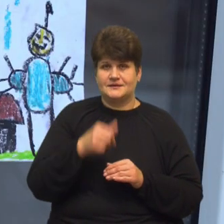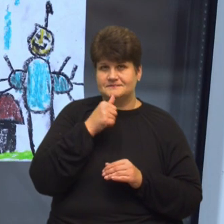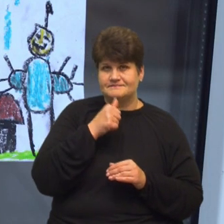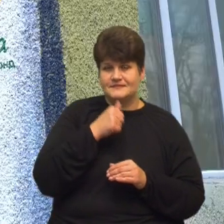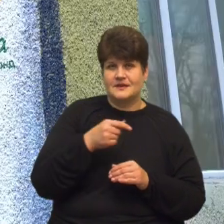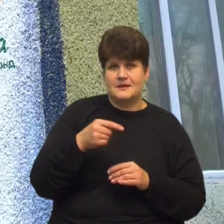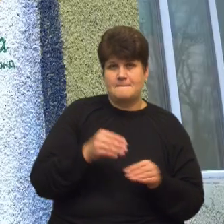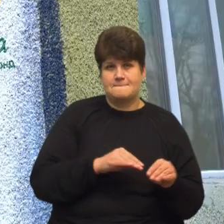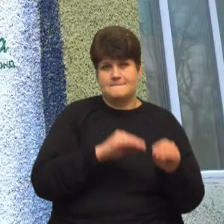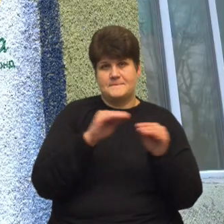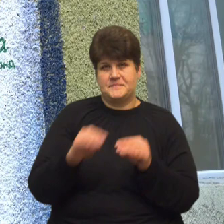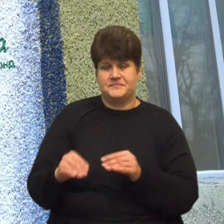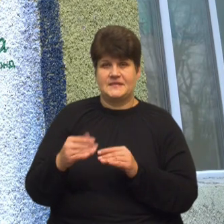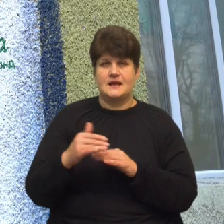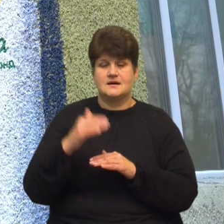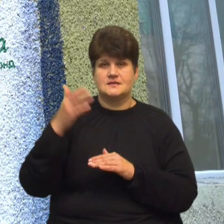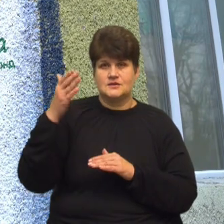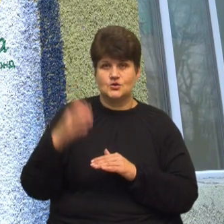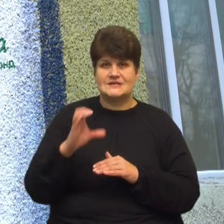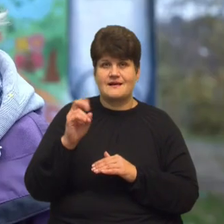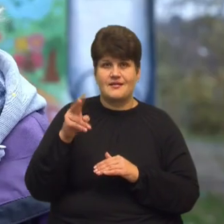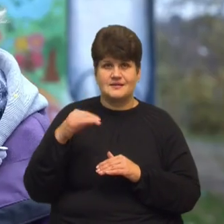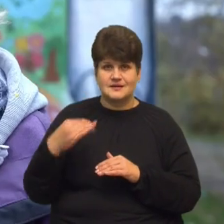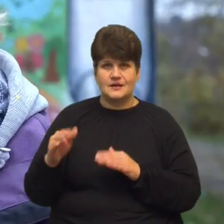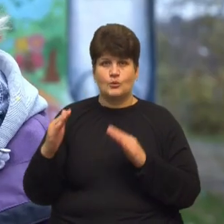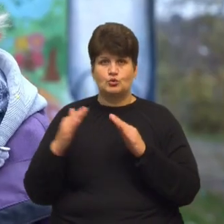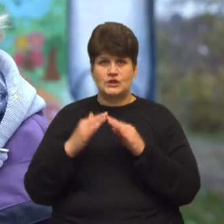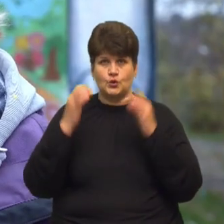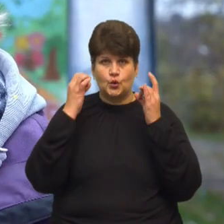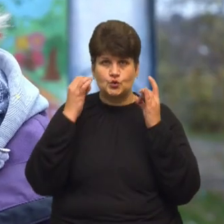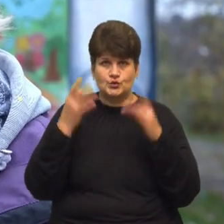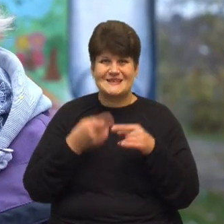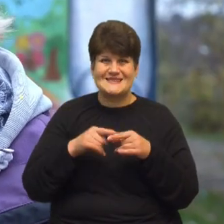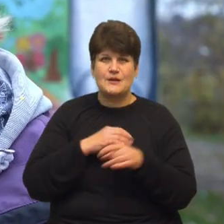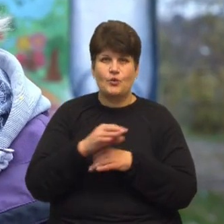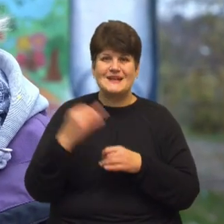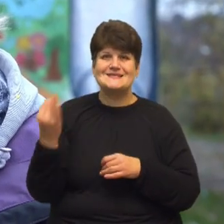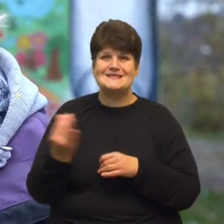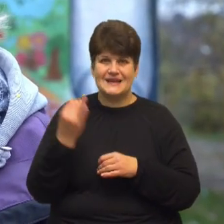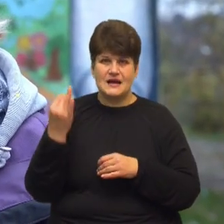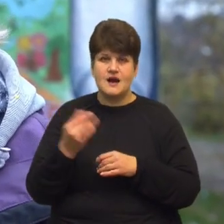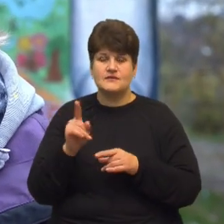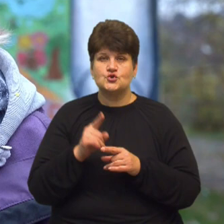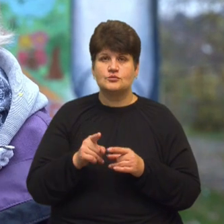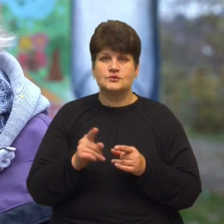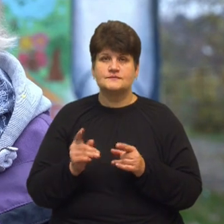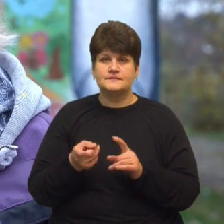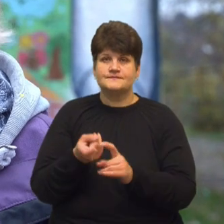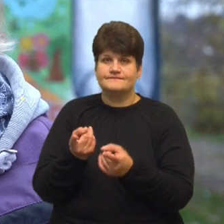разом перенесли на стіну скалацького будинку культури. Такий проєкт цікавий, щоб долучити дітей,